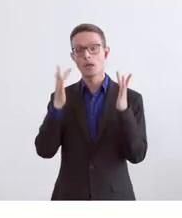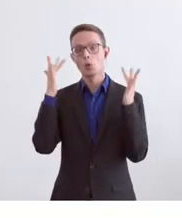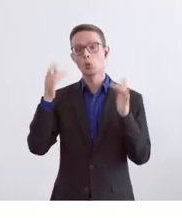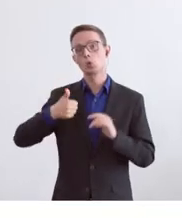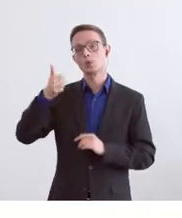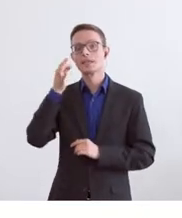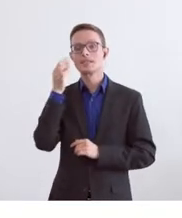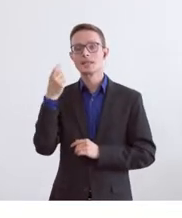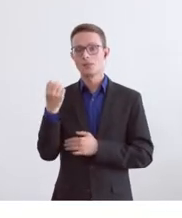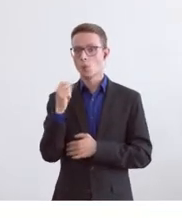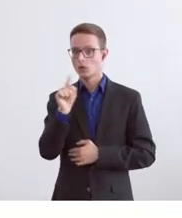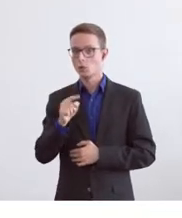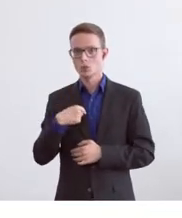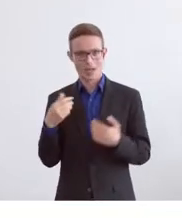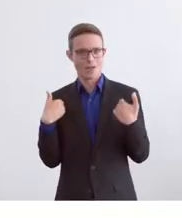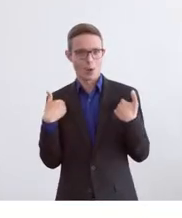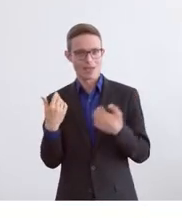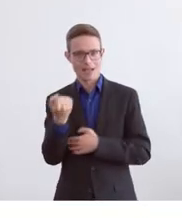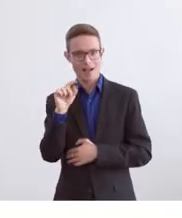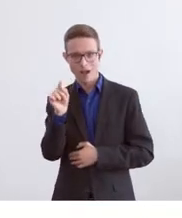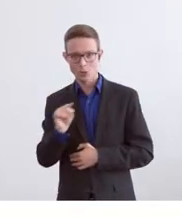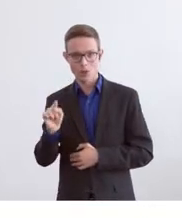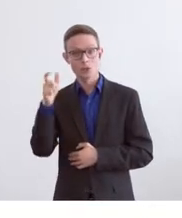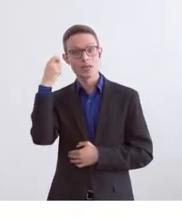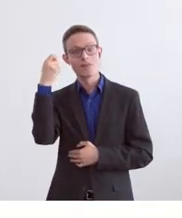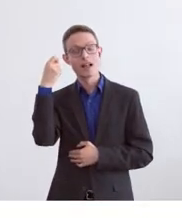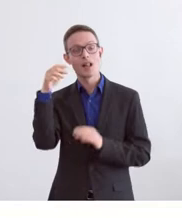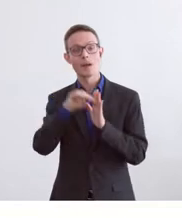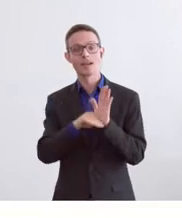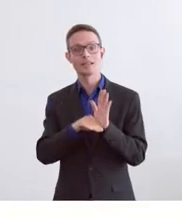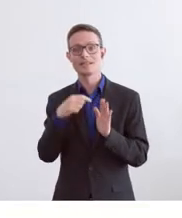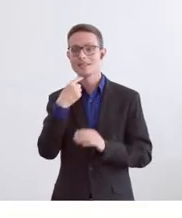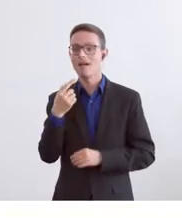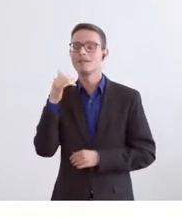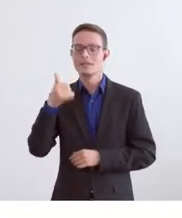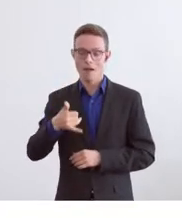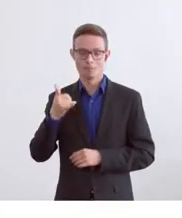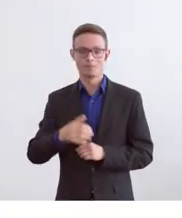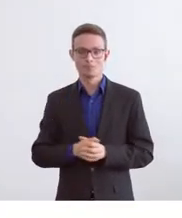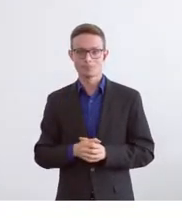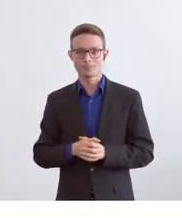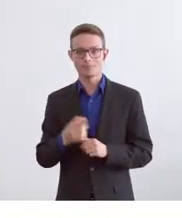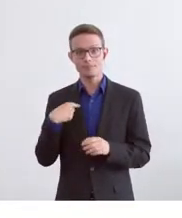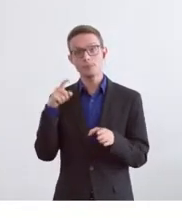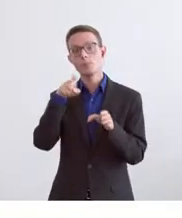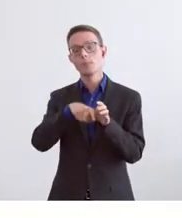Kanton Zürich freut es mich, dass der Kanton Zürich dem Filmgesetz zugestimmt hat. Als Mitglied der